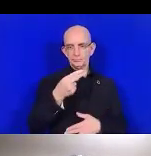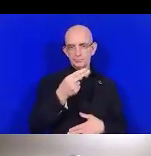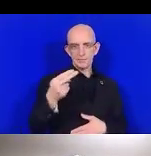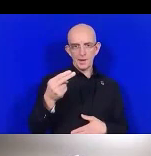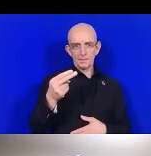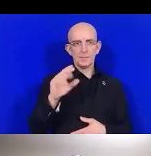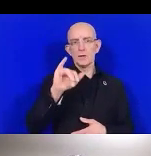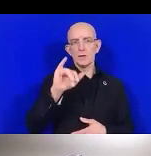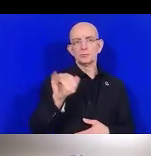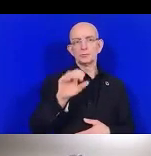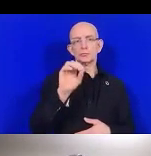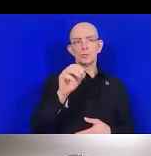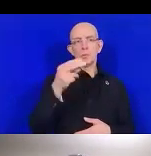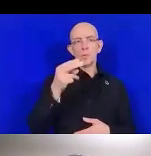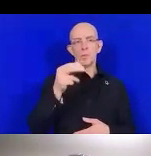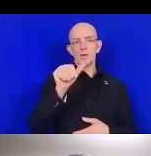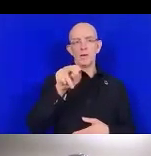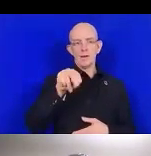Colombie, pardon.